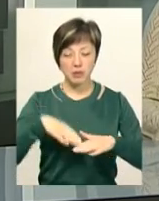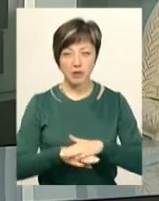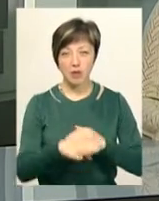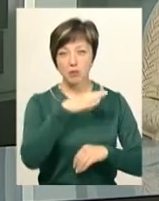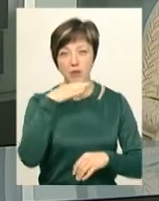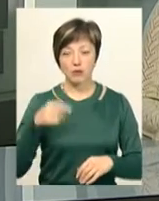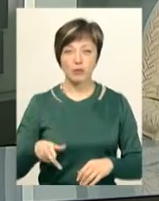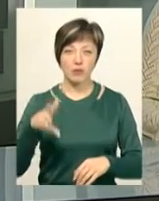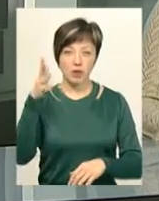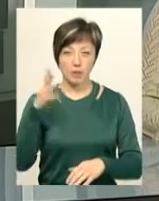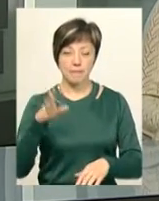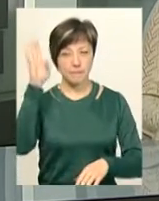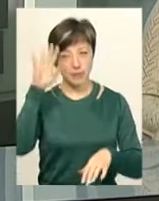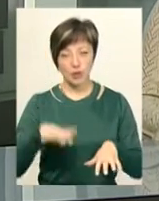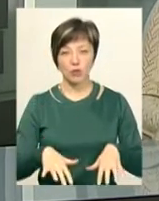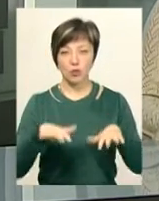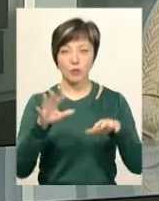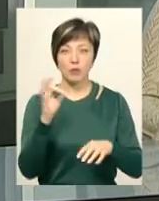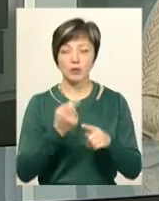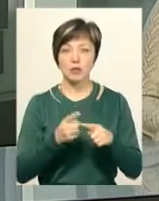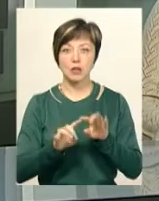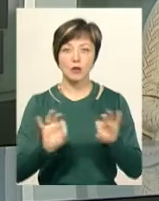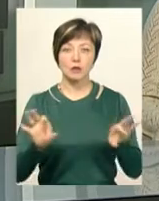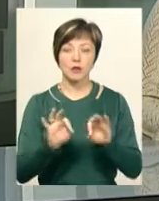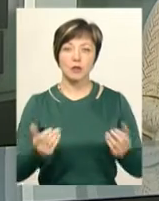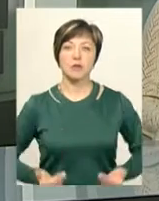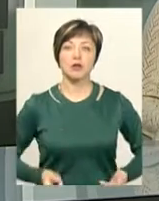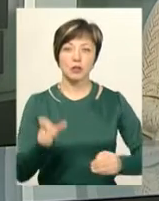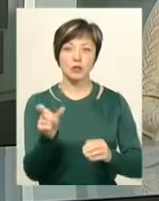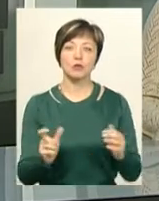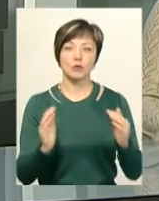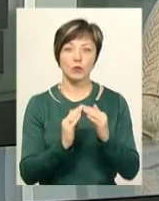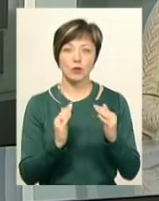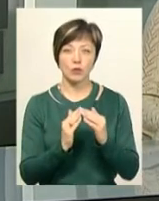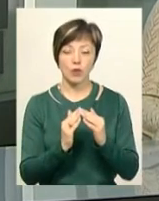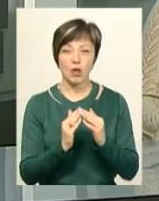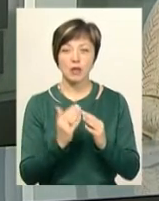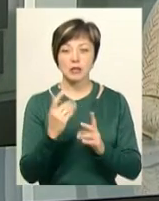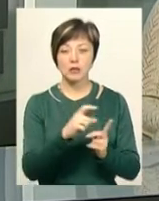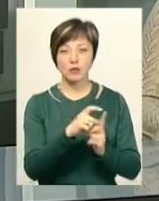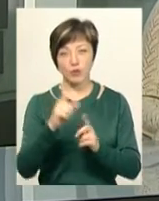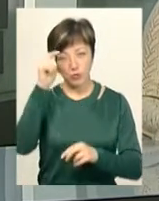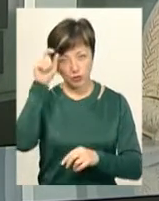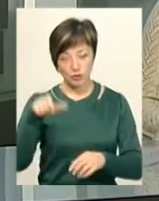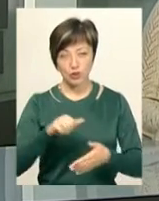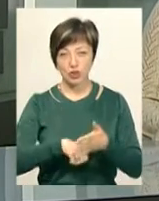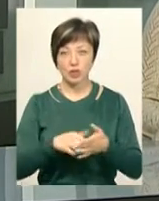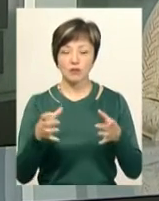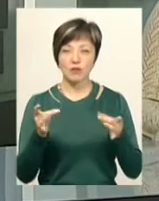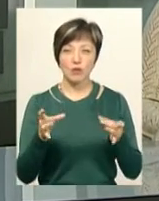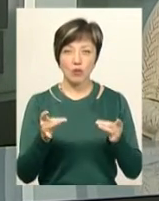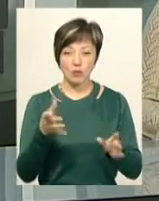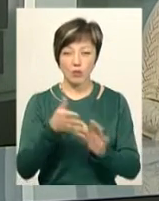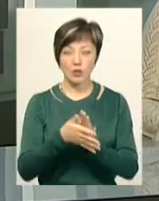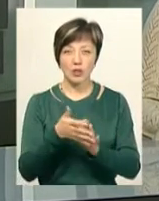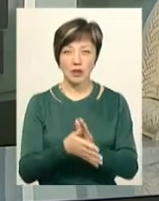багатоповерхівки. Його підтоплює. Про це розповідає мешканець будинку Михайло Грачевський. За словами чоловіка, через вологу та протік